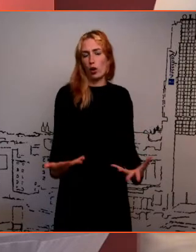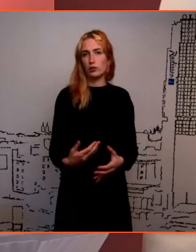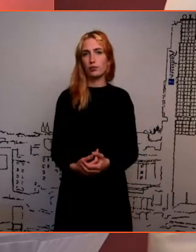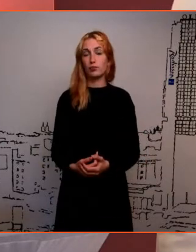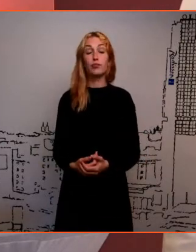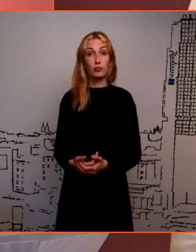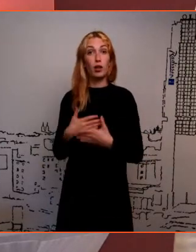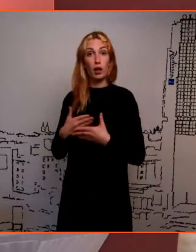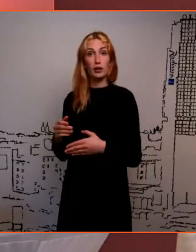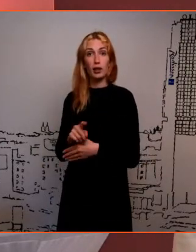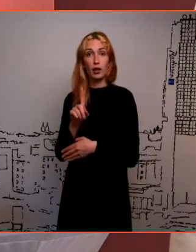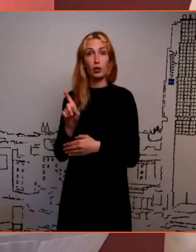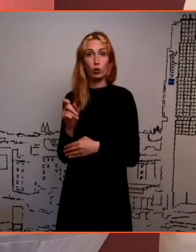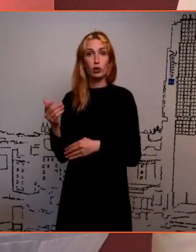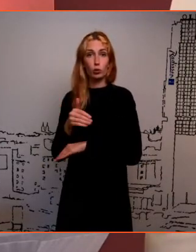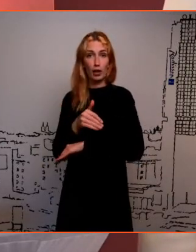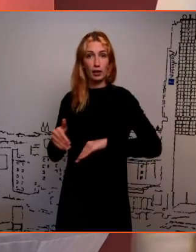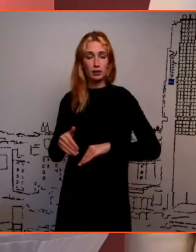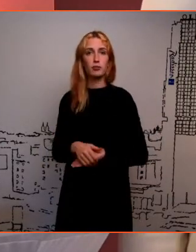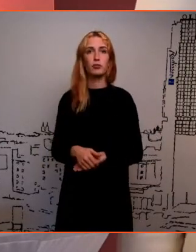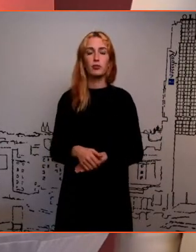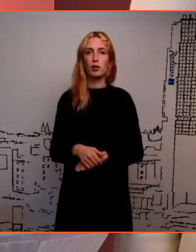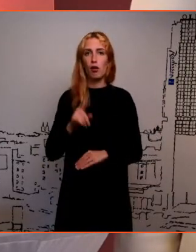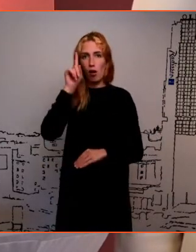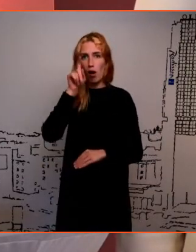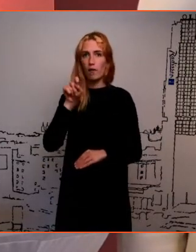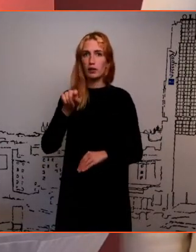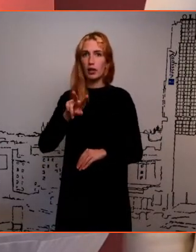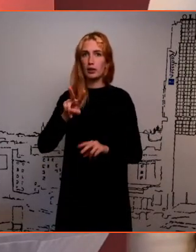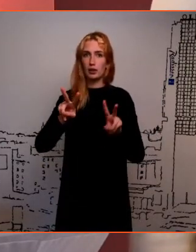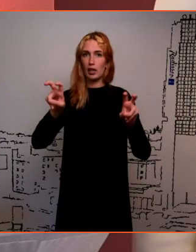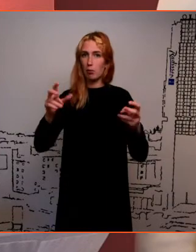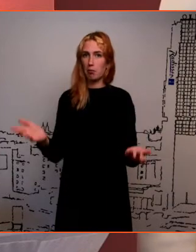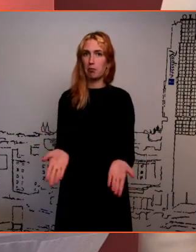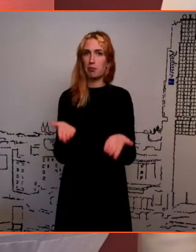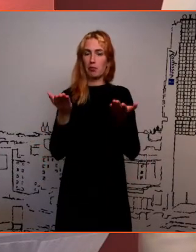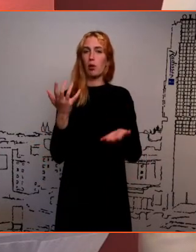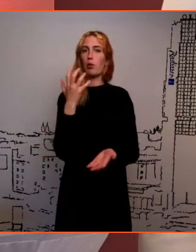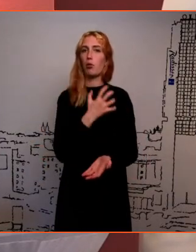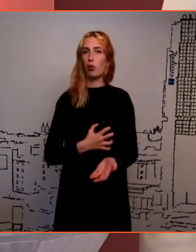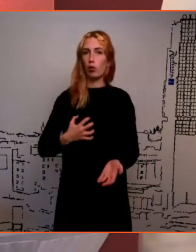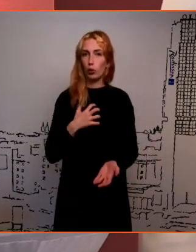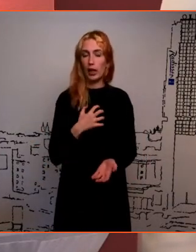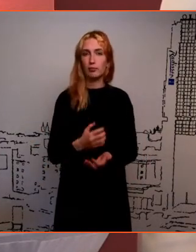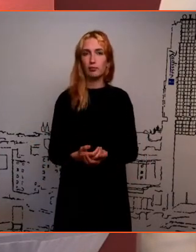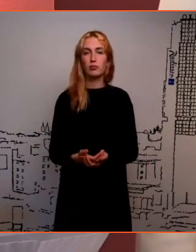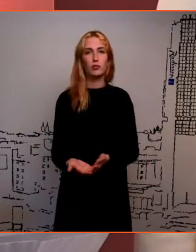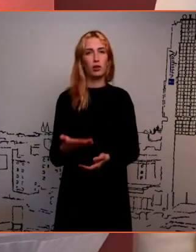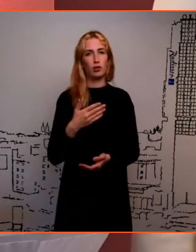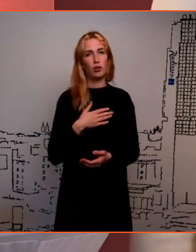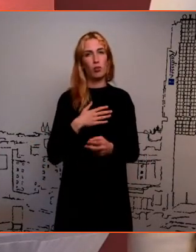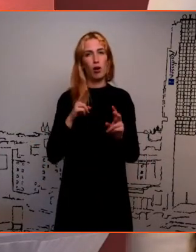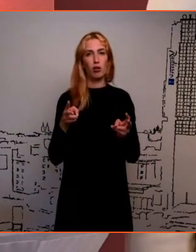sa tõstad see tähküsimusest väga sellise olulise teema ja see on see, et minul on ka selline